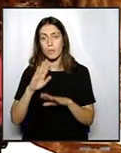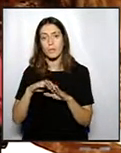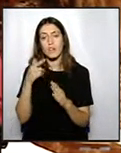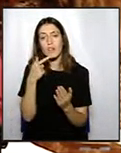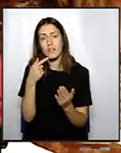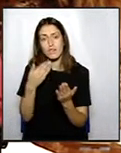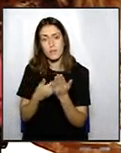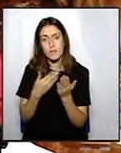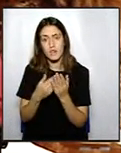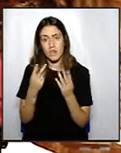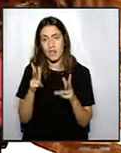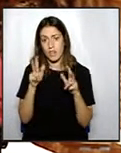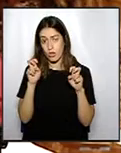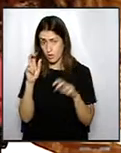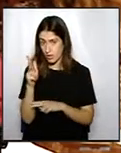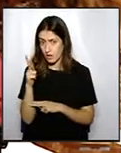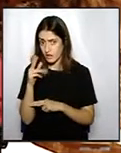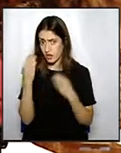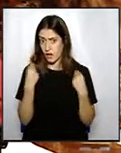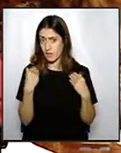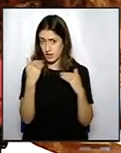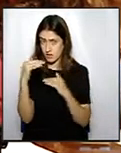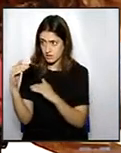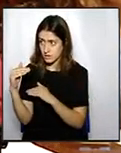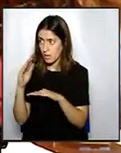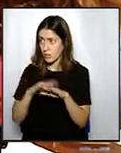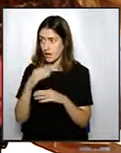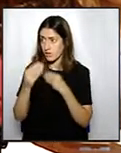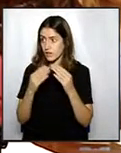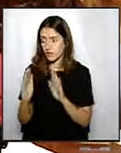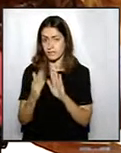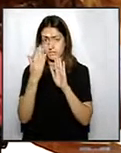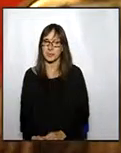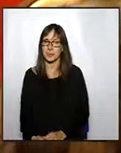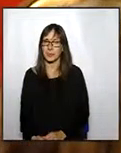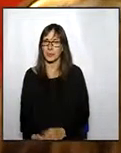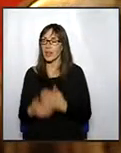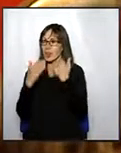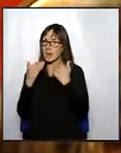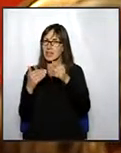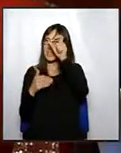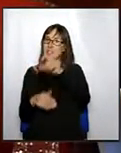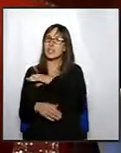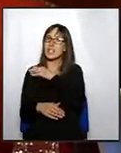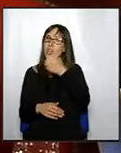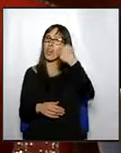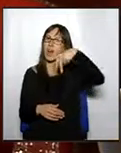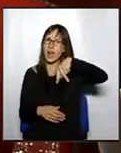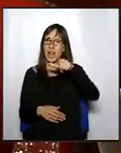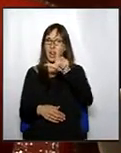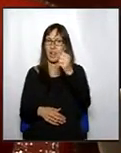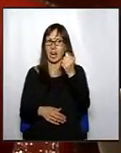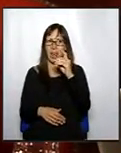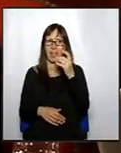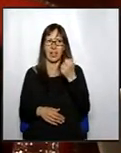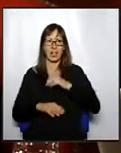reguladora del dret de l'habitatge que garanteixi les mesures de mínims per fer front a l'emergència habitacional Anglada Sí,